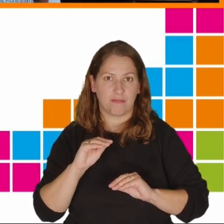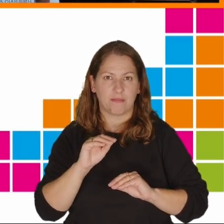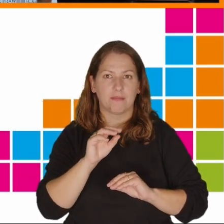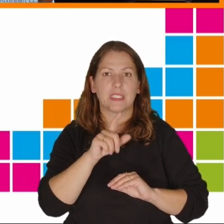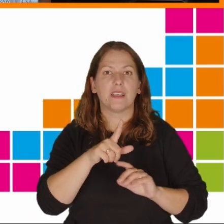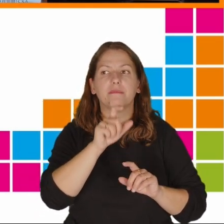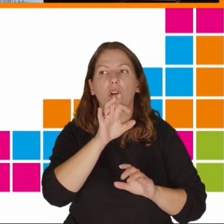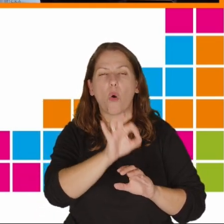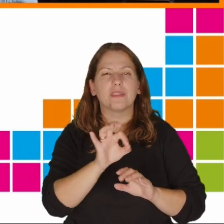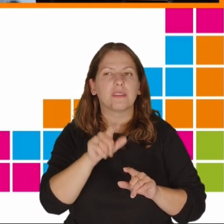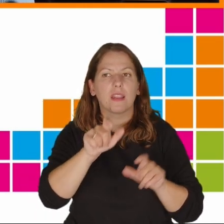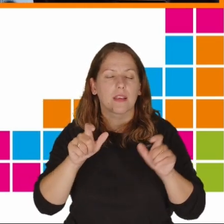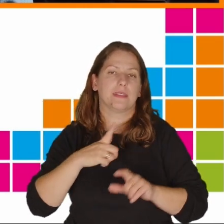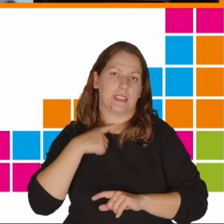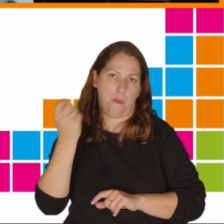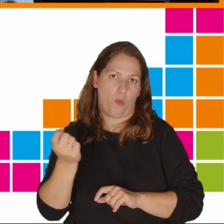samobójstw.